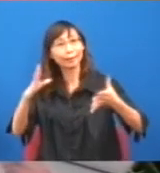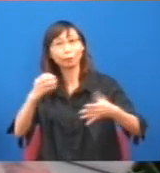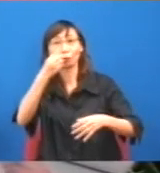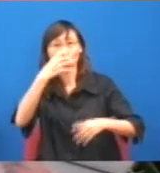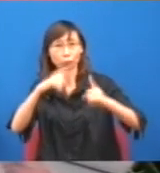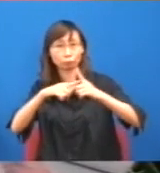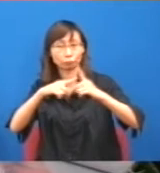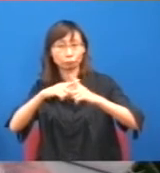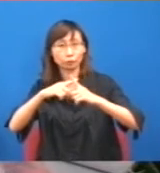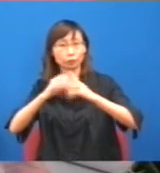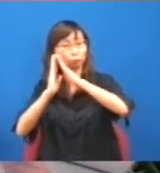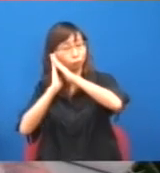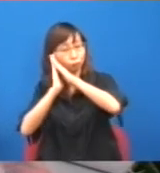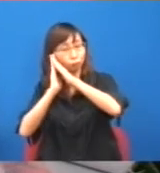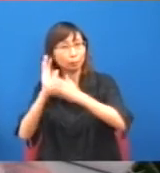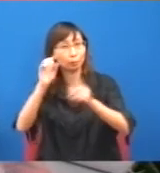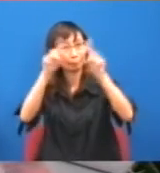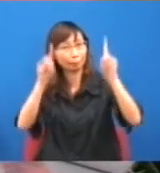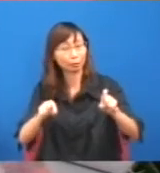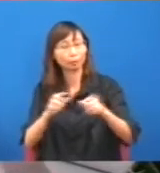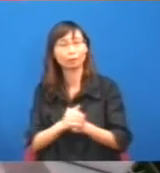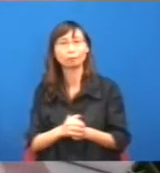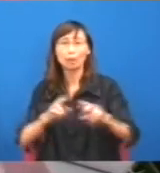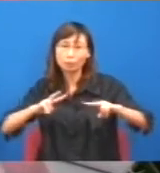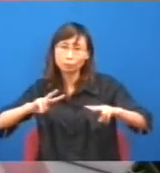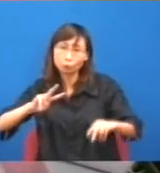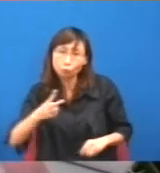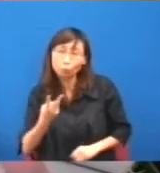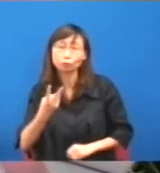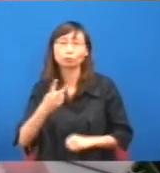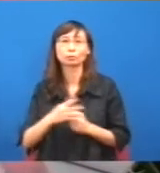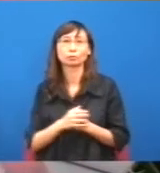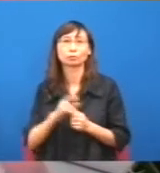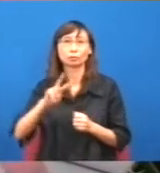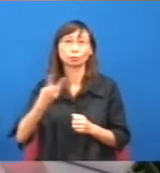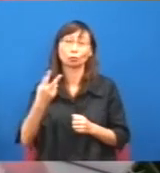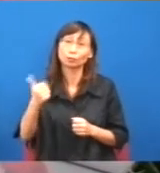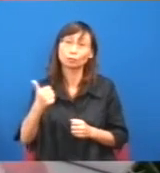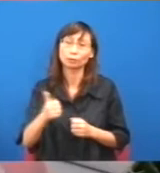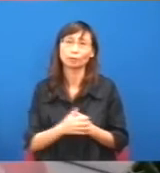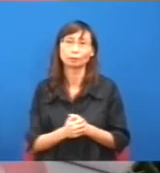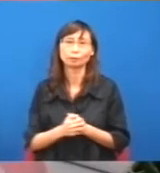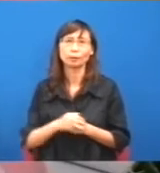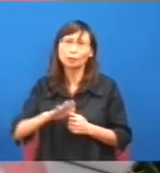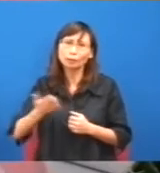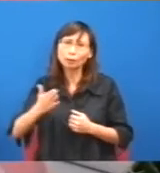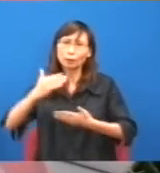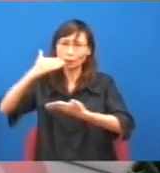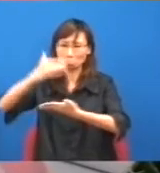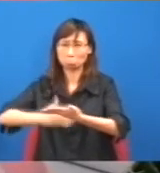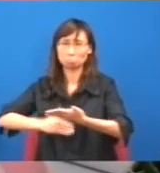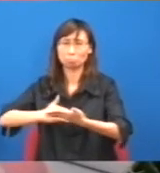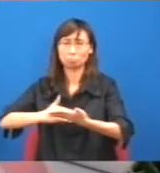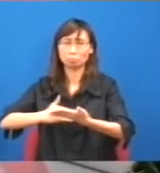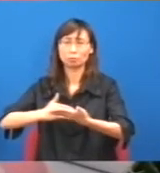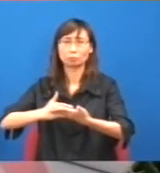你整個都市的規劃,現在那個規劃放風出來,就是少一間醫院,即是三間醫